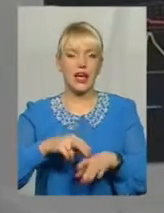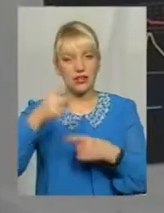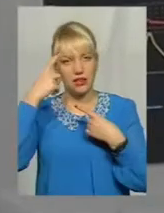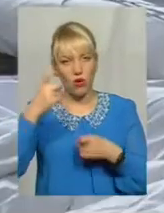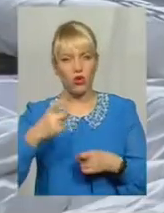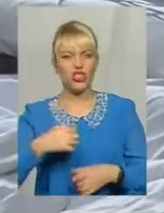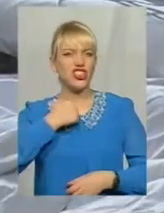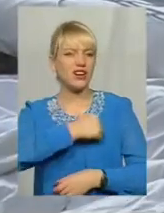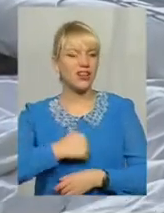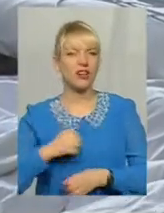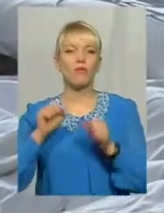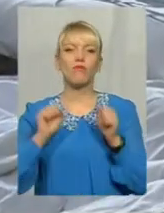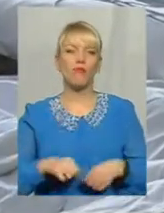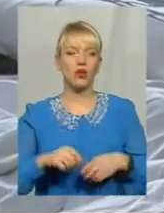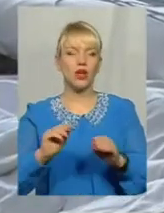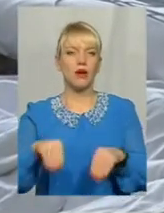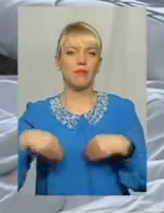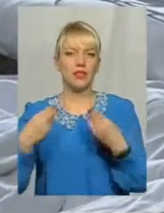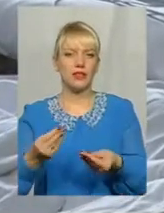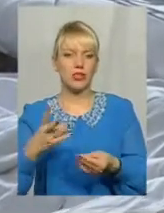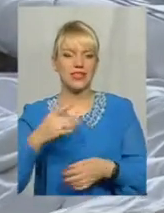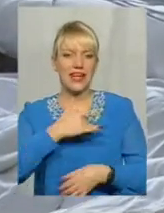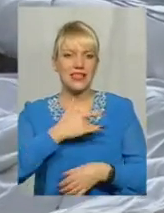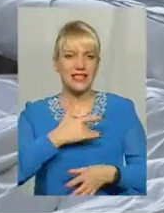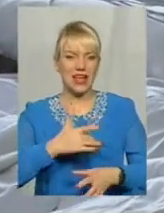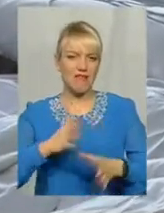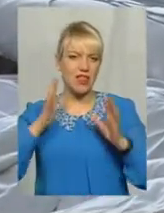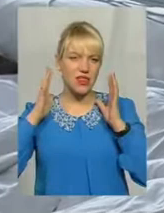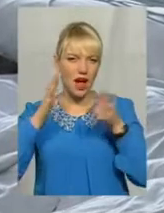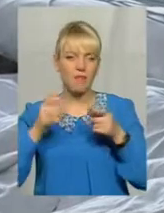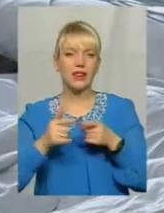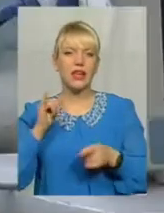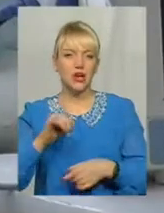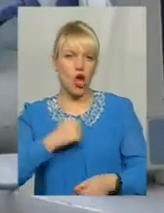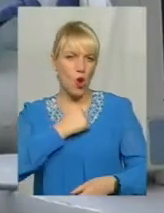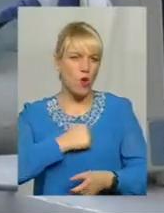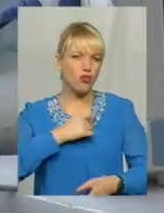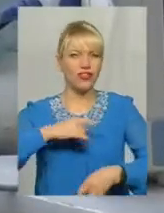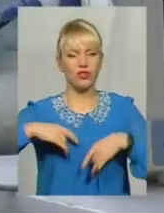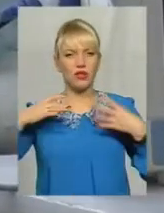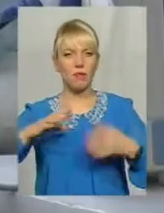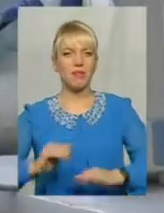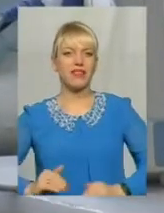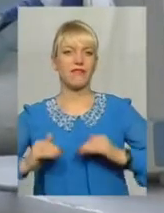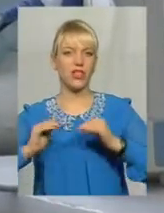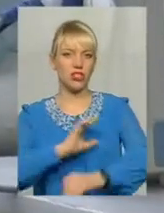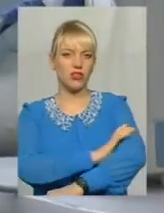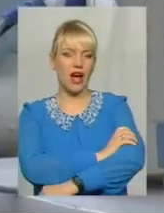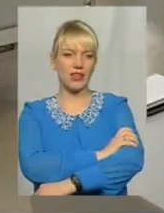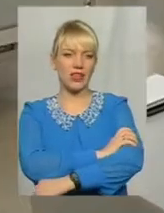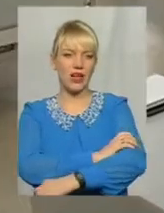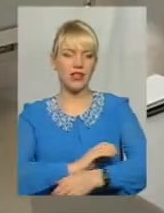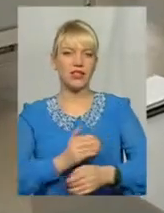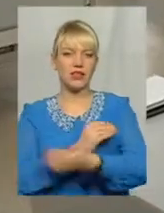гнів здатний спричинити серцевий напад, лють і роздратування підвищують артеріальний тиск і небезпеку